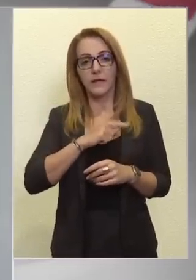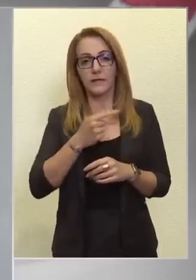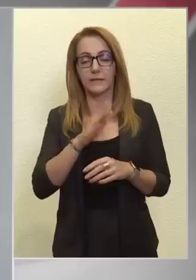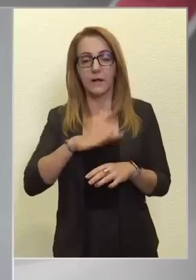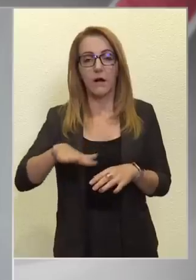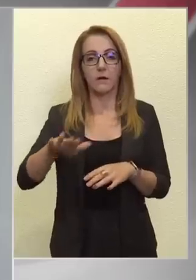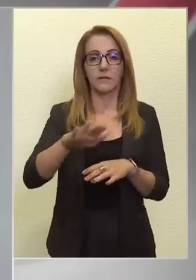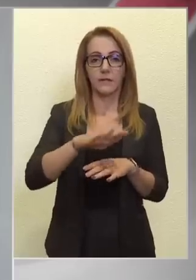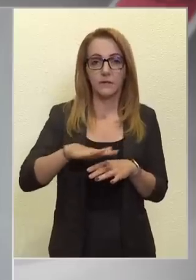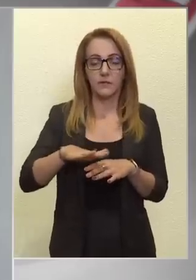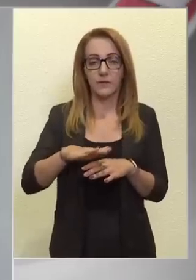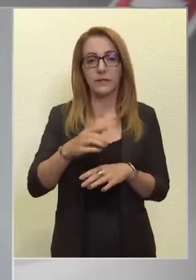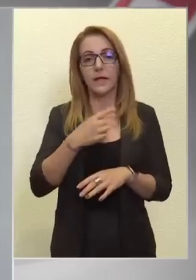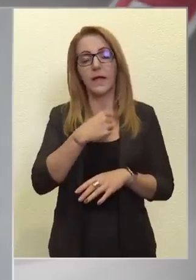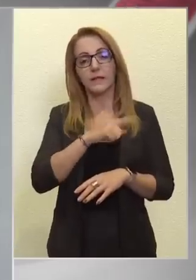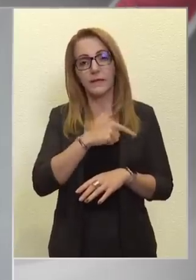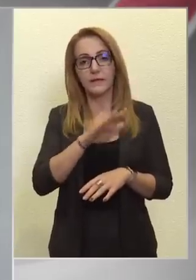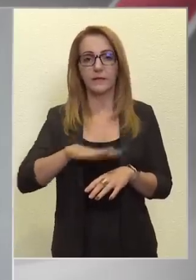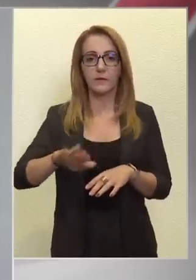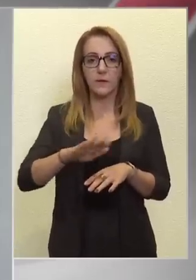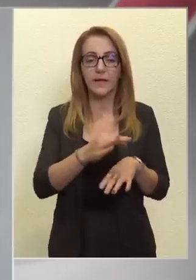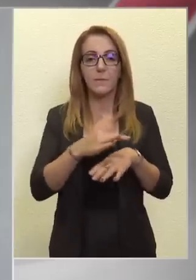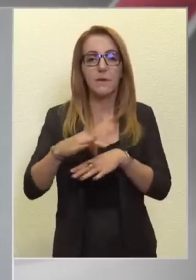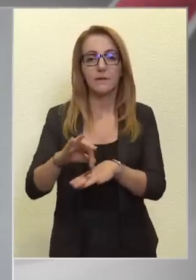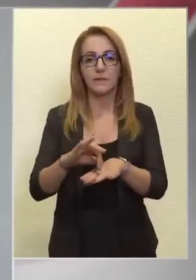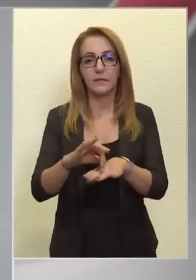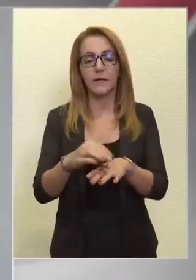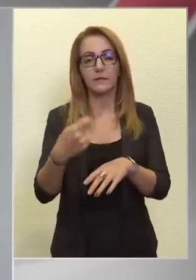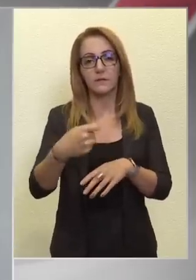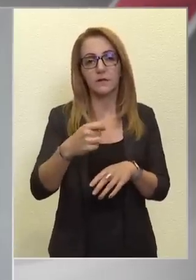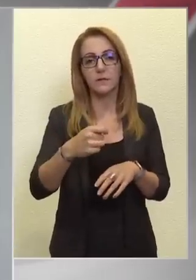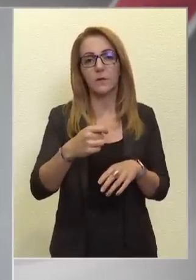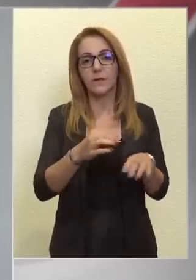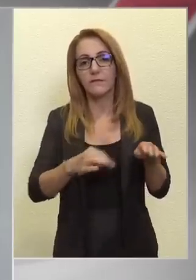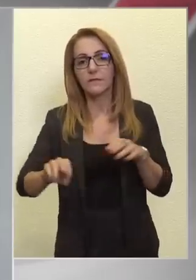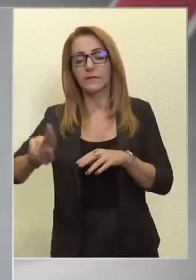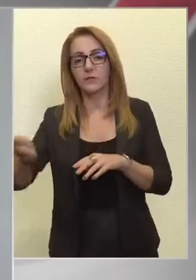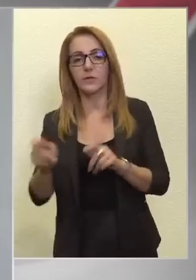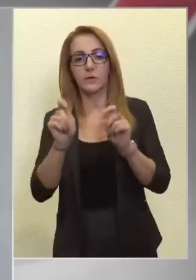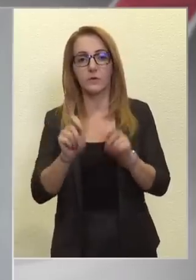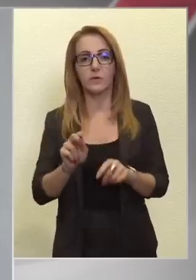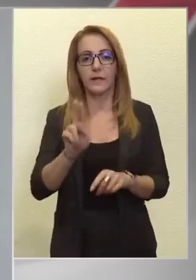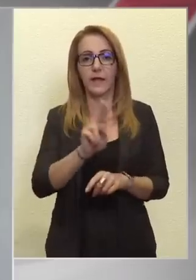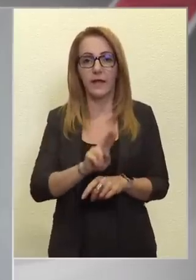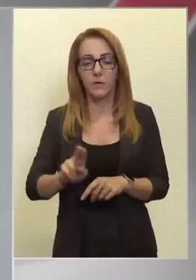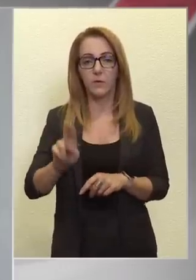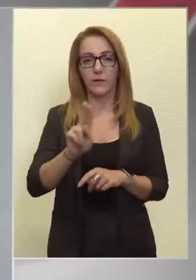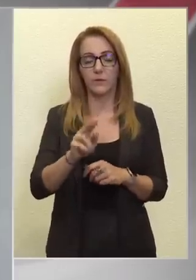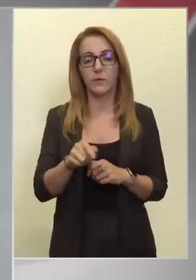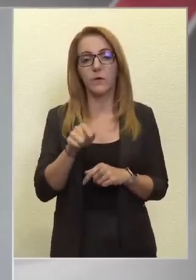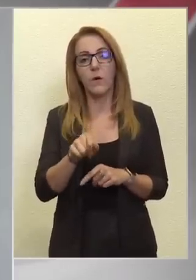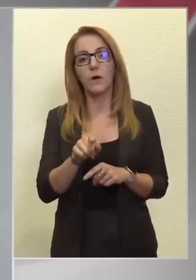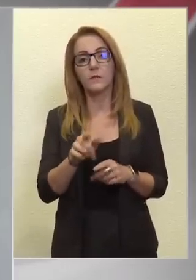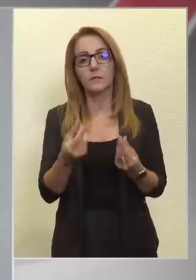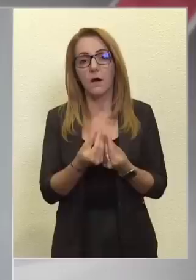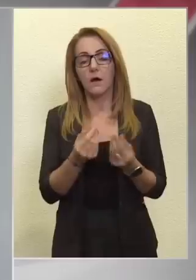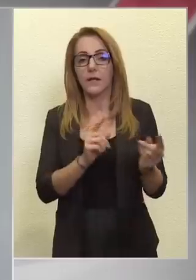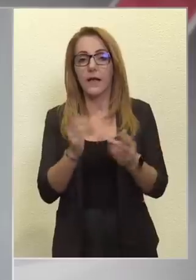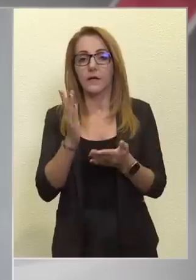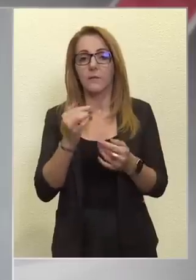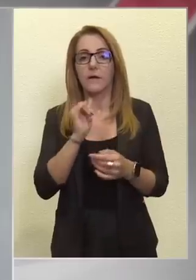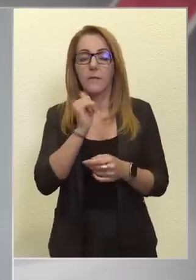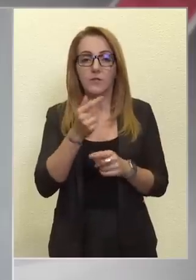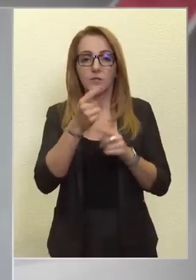bevezetett szankciók kivezetéséről döntene az Európai Unió, akkor az azzal járna, hogy már másnap felére